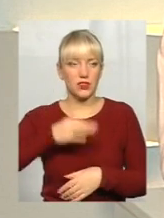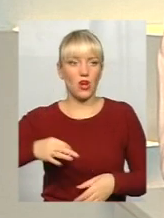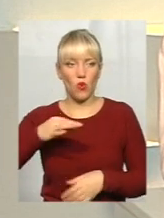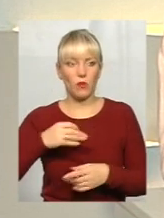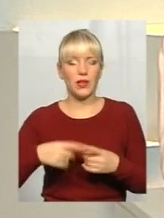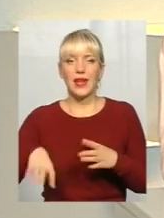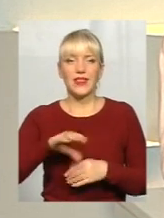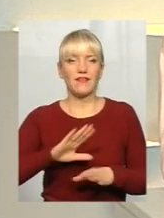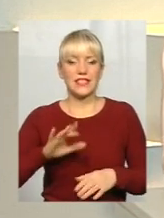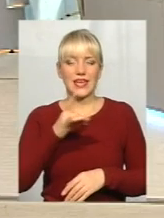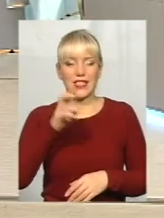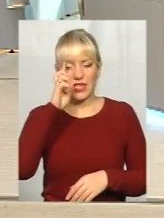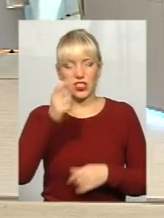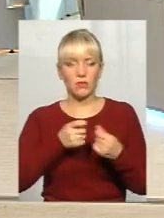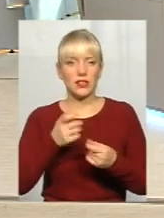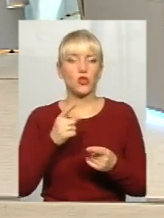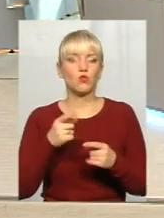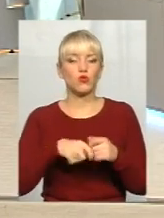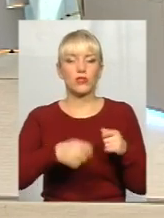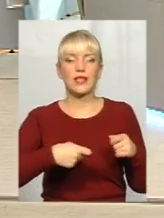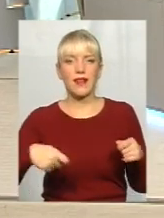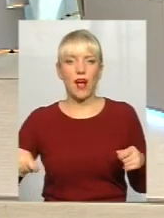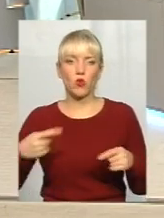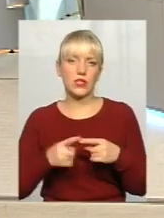райдержадміністрації мають керівників, тому що затягується процес,